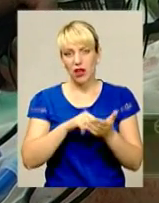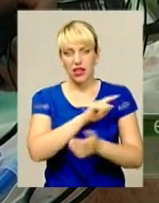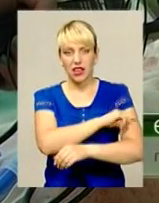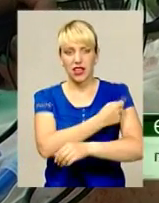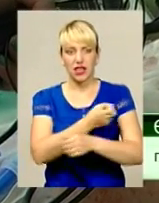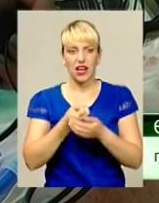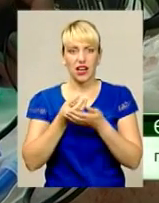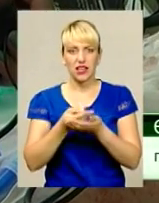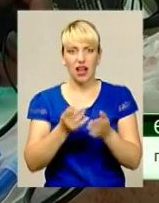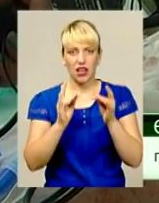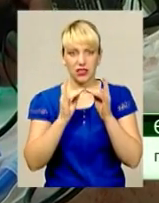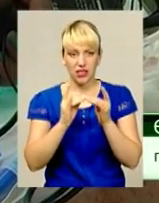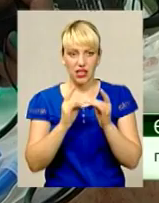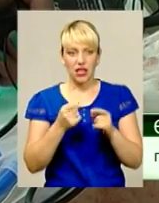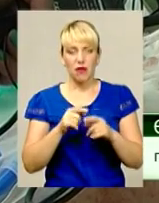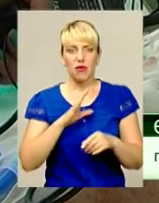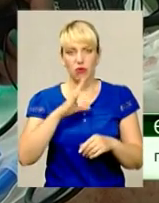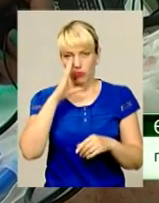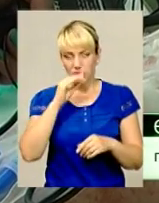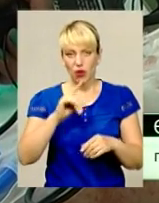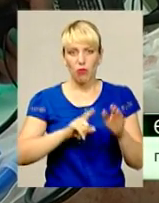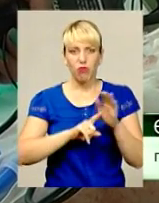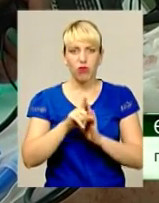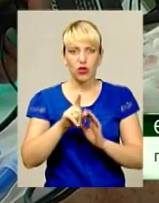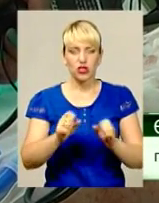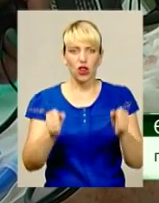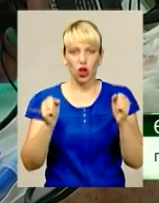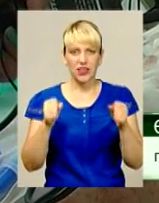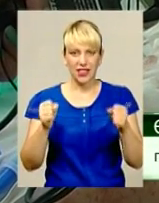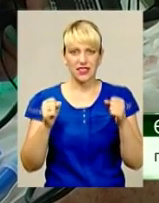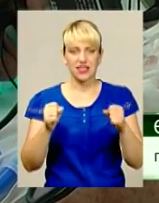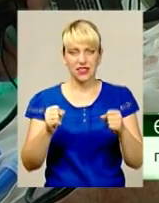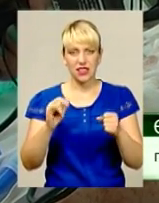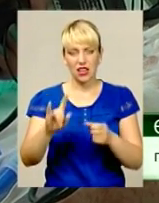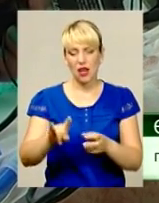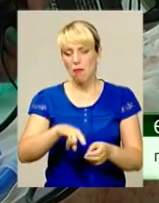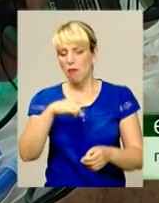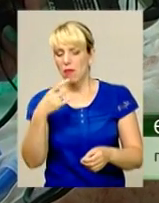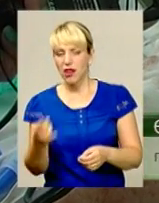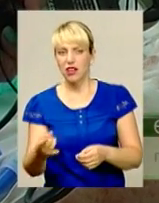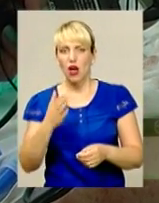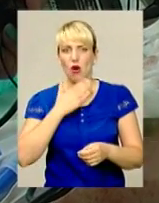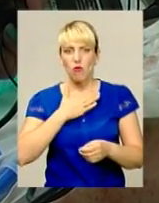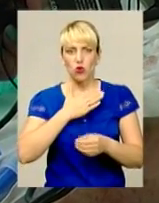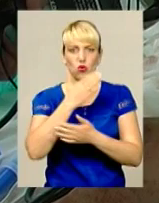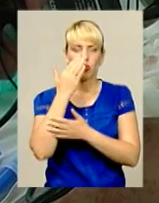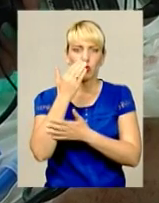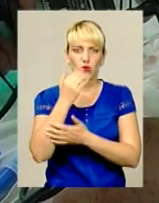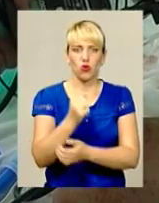маршрутки і нас почало трясти. І маршрутка перекинулася, і мою руку придавило